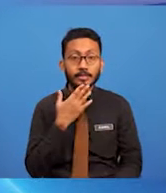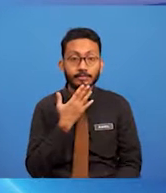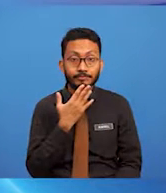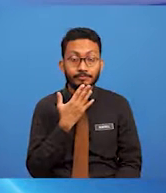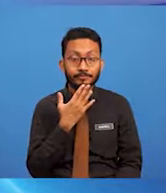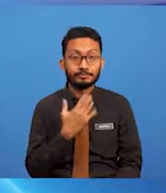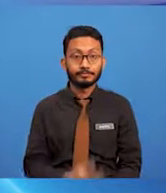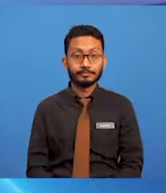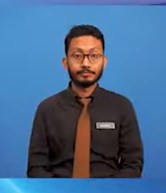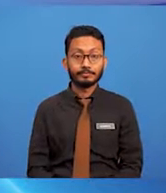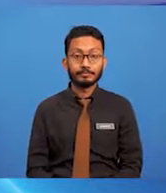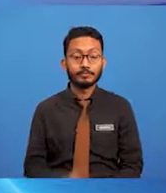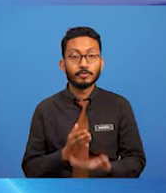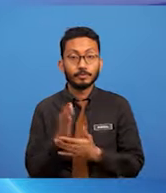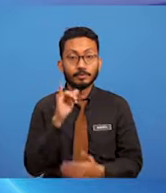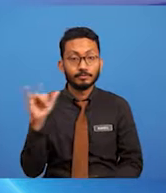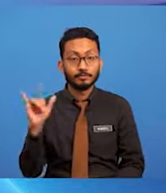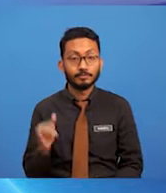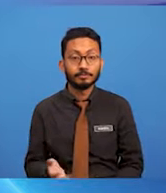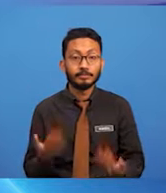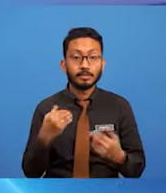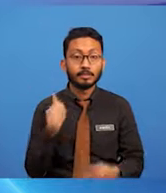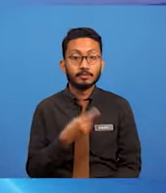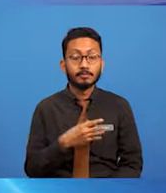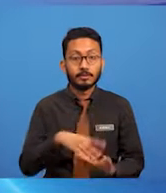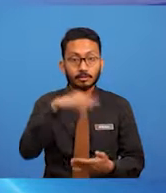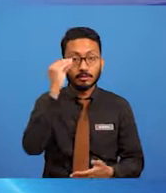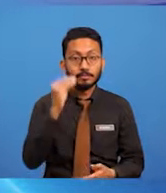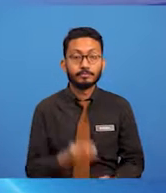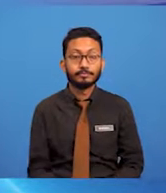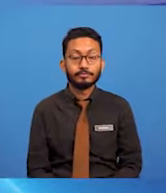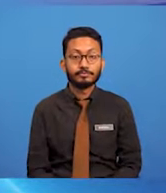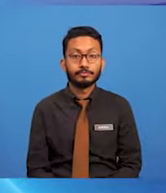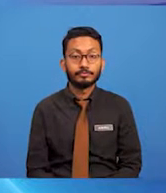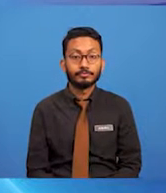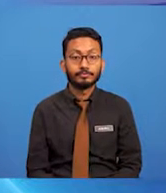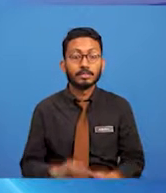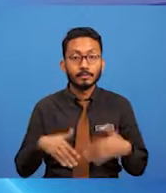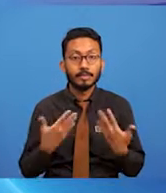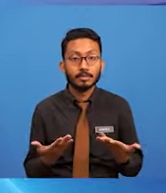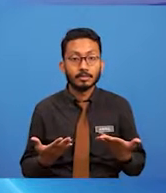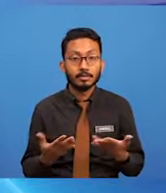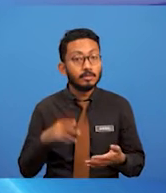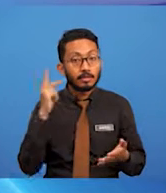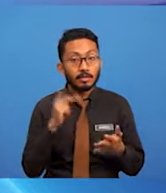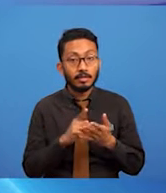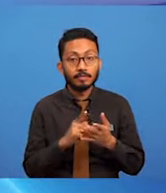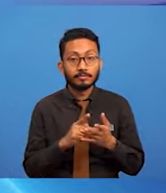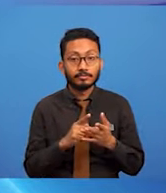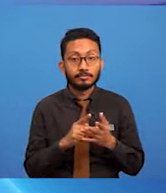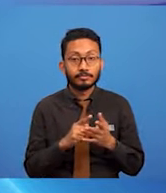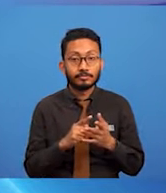Seterusnya mari kita pelajari bagaimana mengenali sasaran pengguna dalam